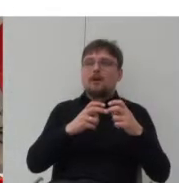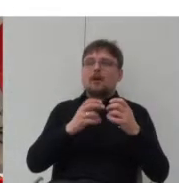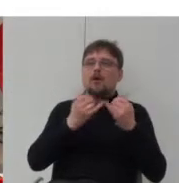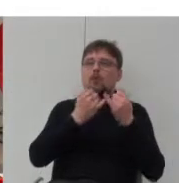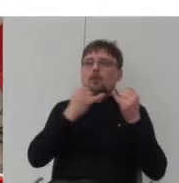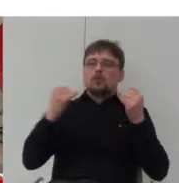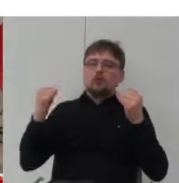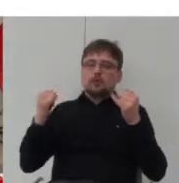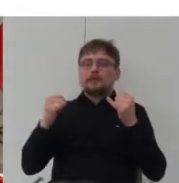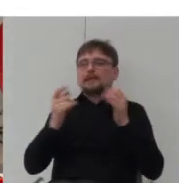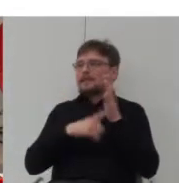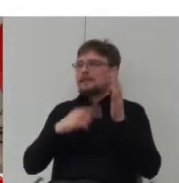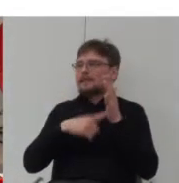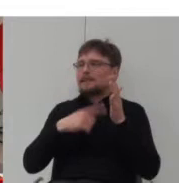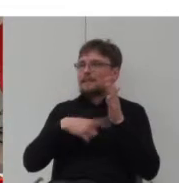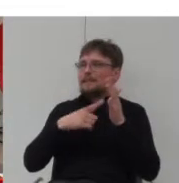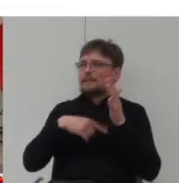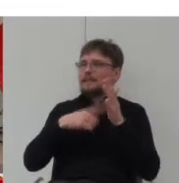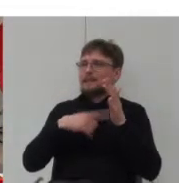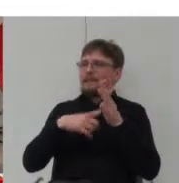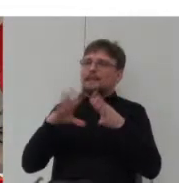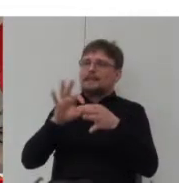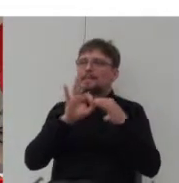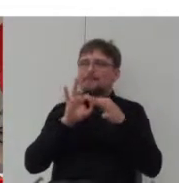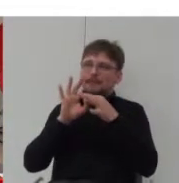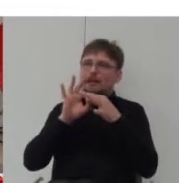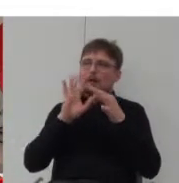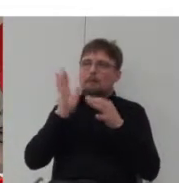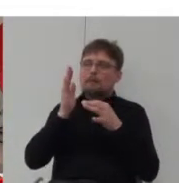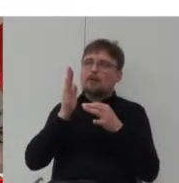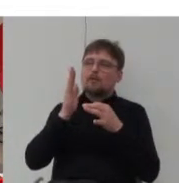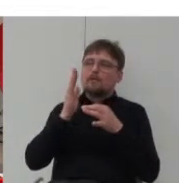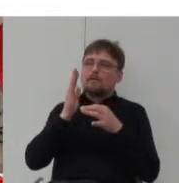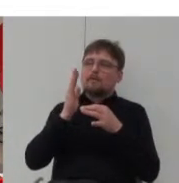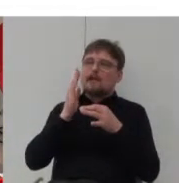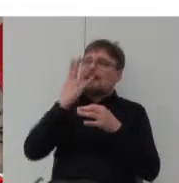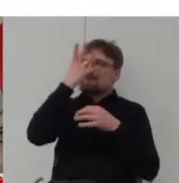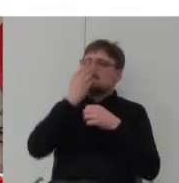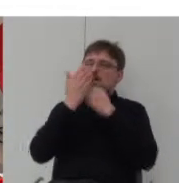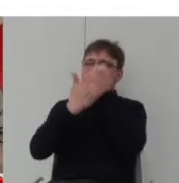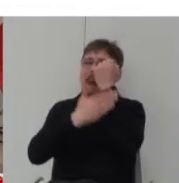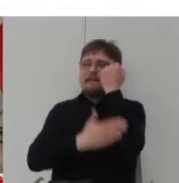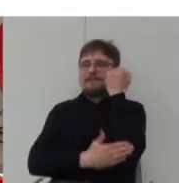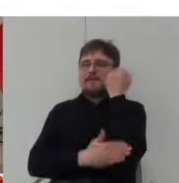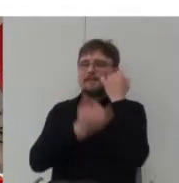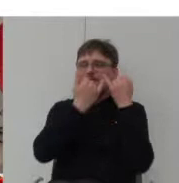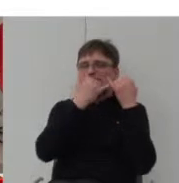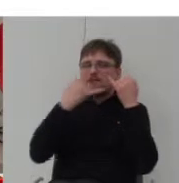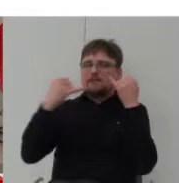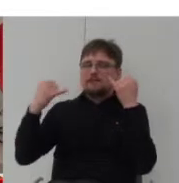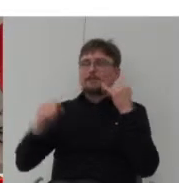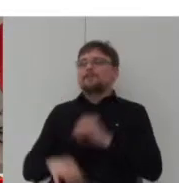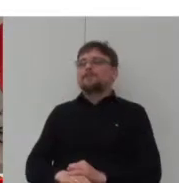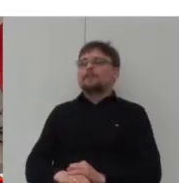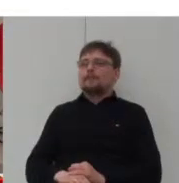zazwyczaj wiąże się później z różnorodnością elewacji i